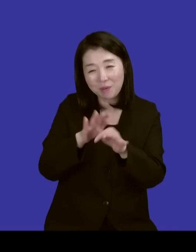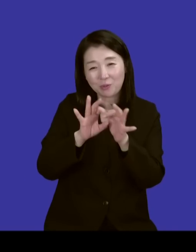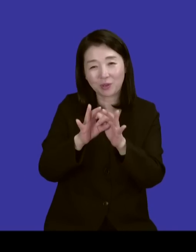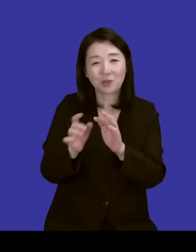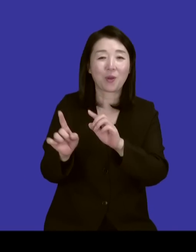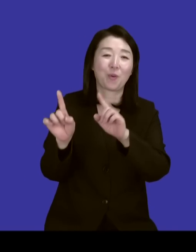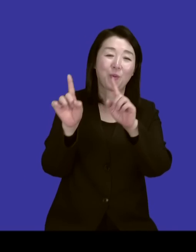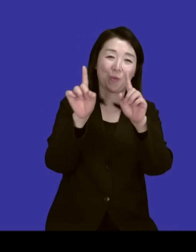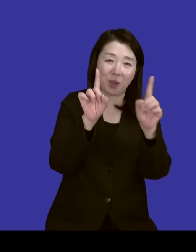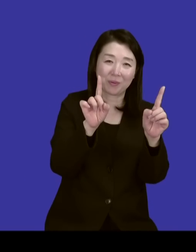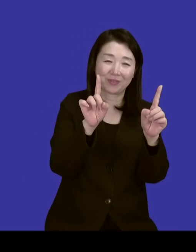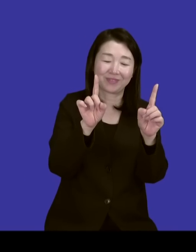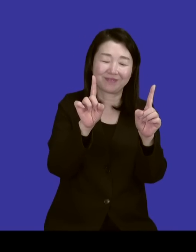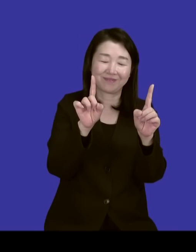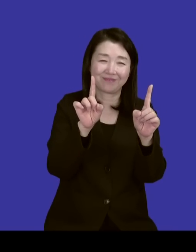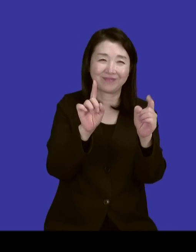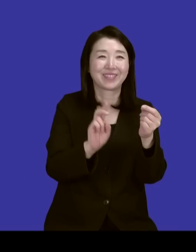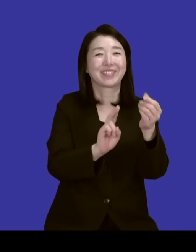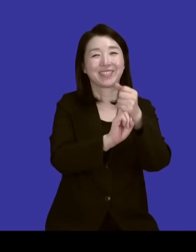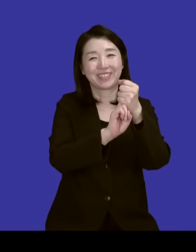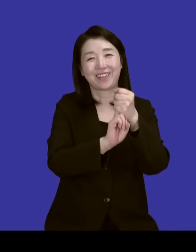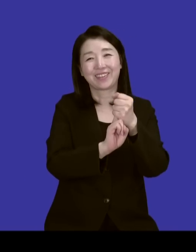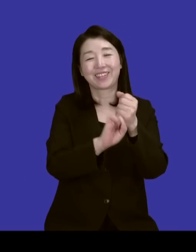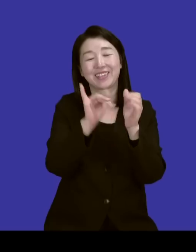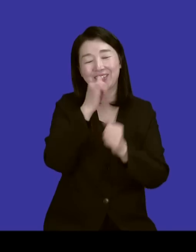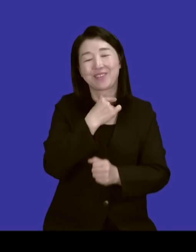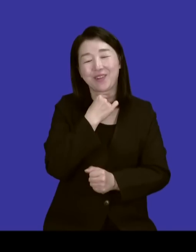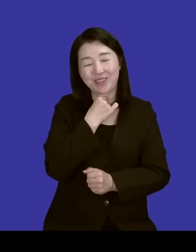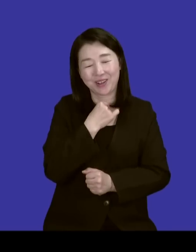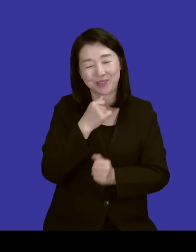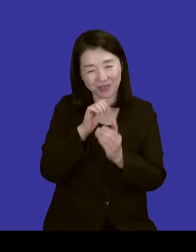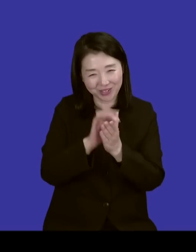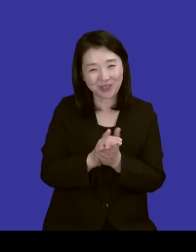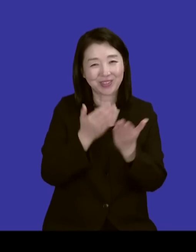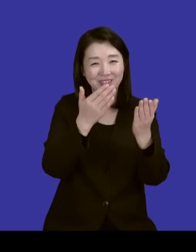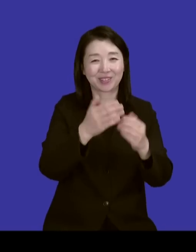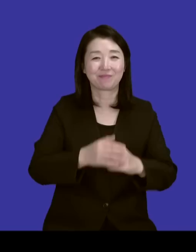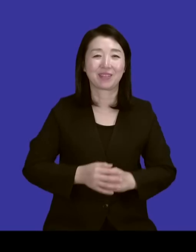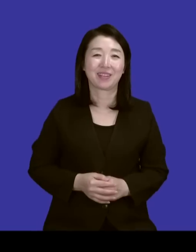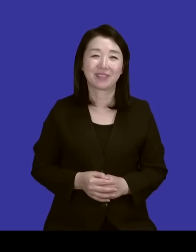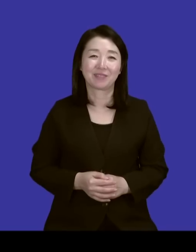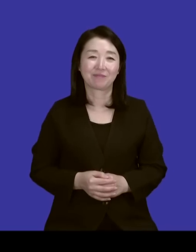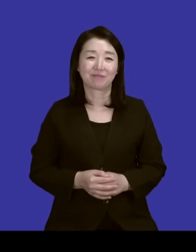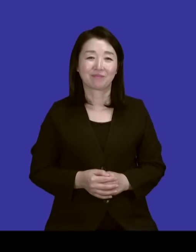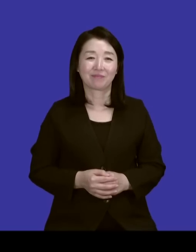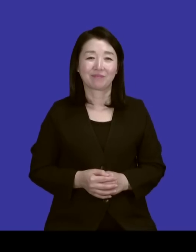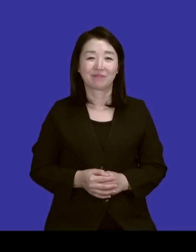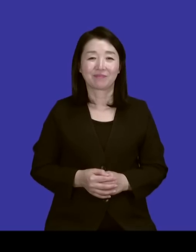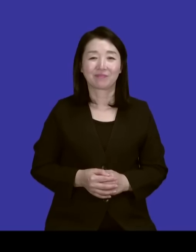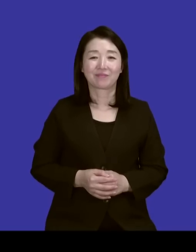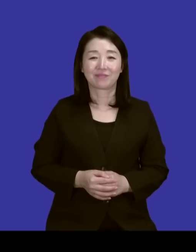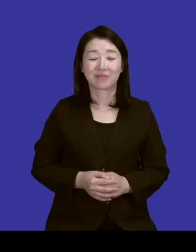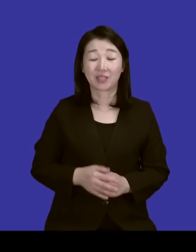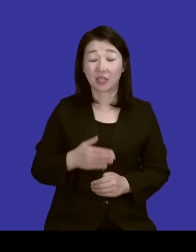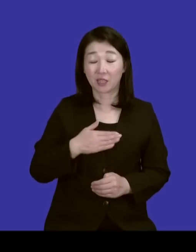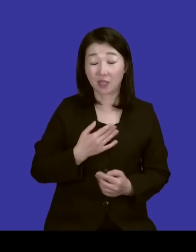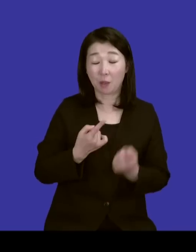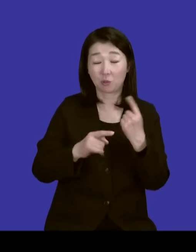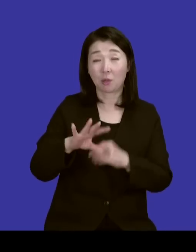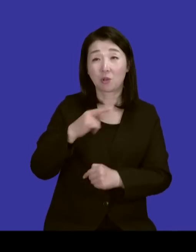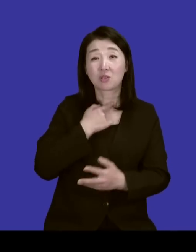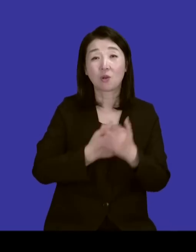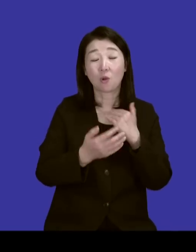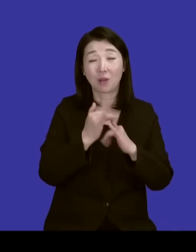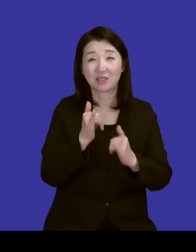회복되어지는 그런 역사가 일어나기를 같이 기도하도록 하겠습니다. 감사합니다. 우리도 뭔가 나보다 먼저 경험한 사람을